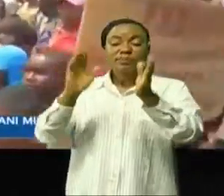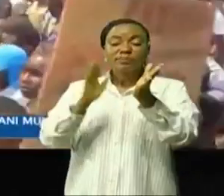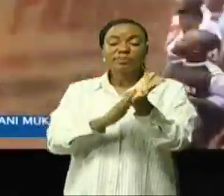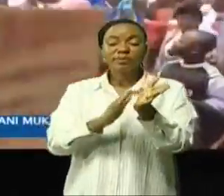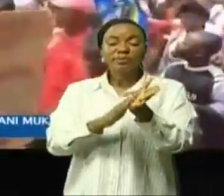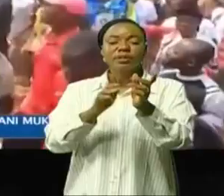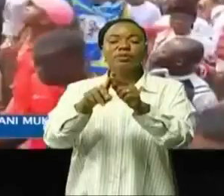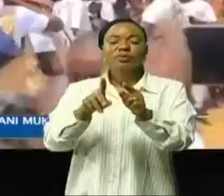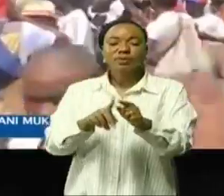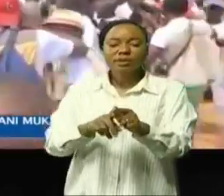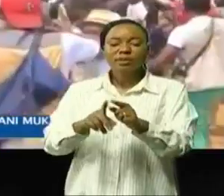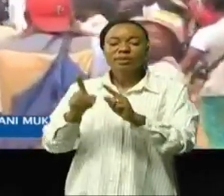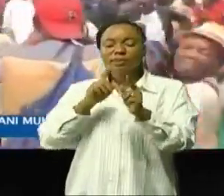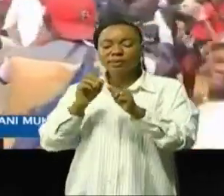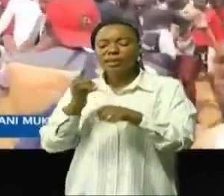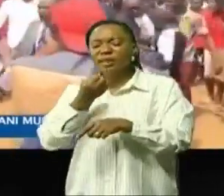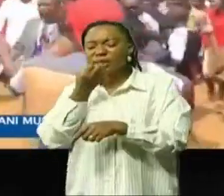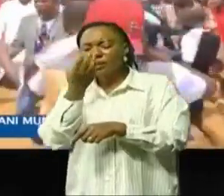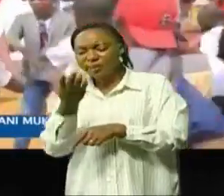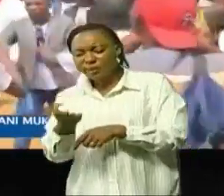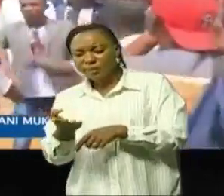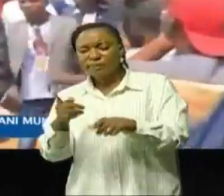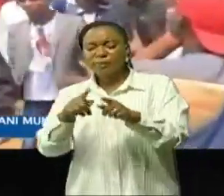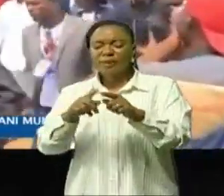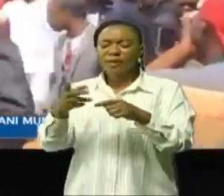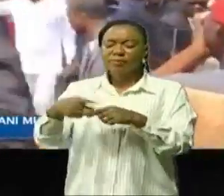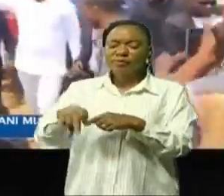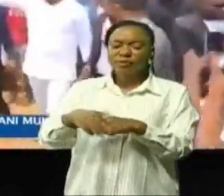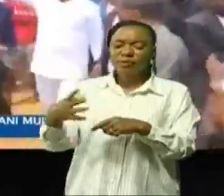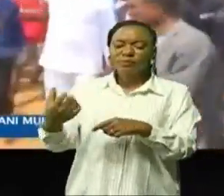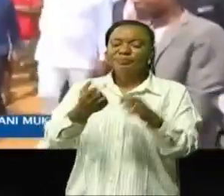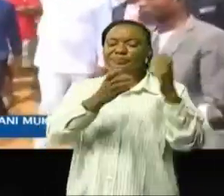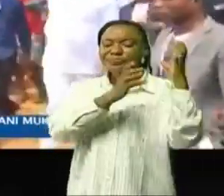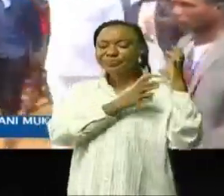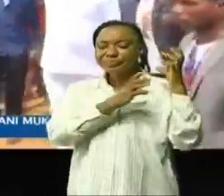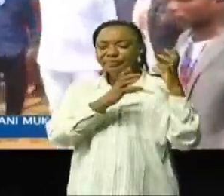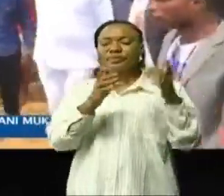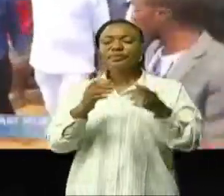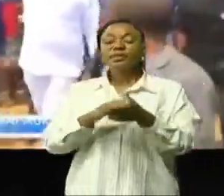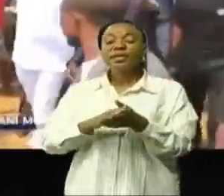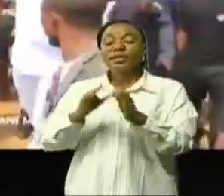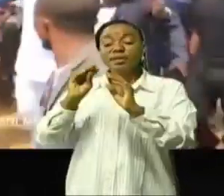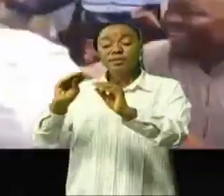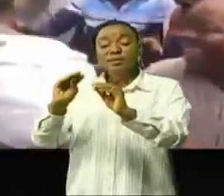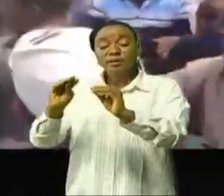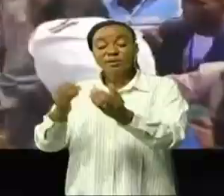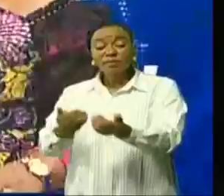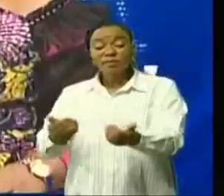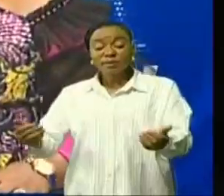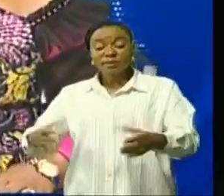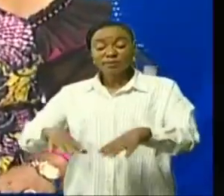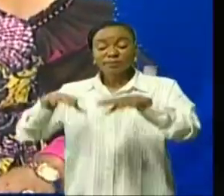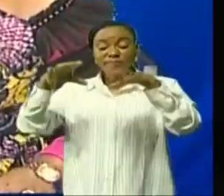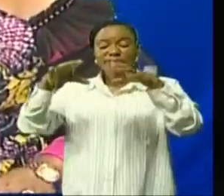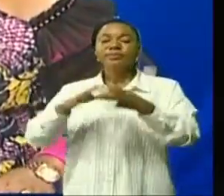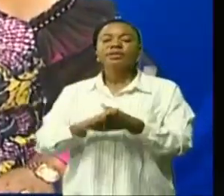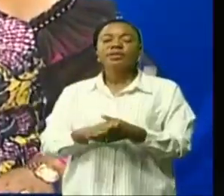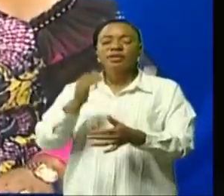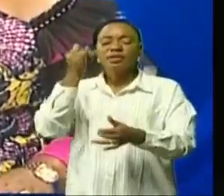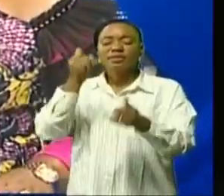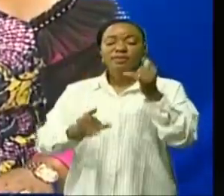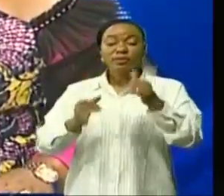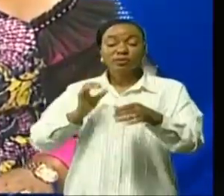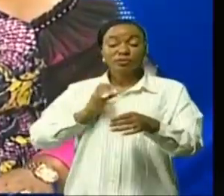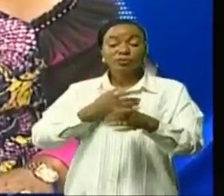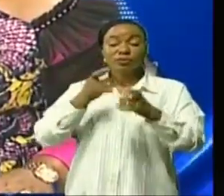pression par l'exemple dans sa province il a pris en charge les frais scolaires des bon nombres d'enfants fin de ce